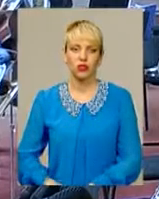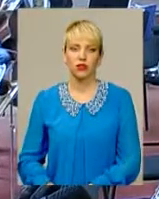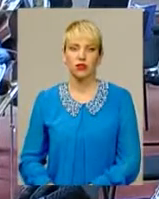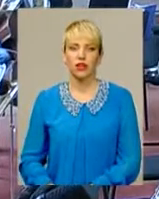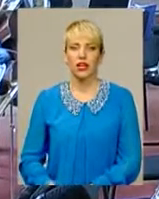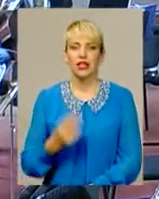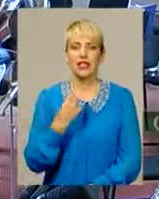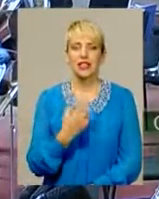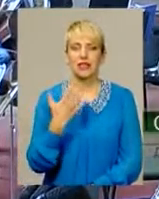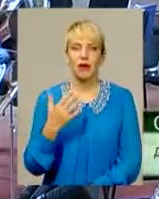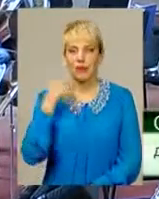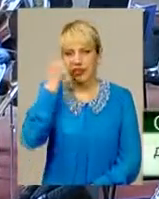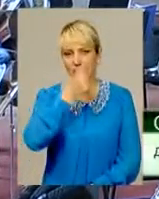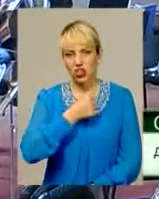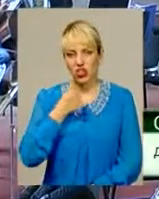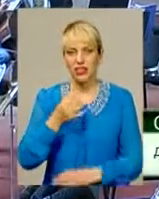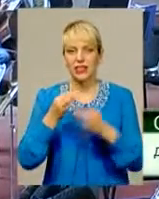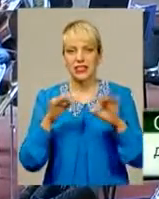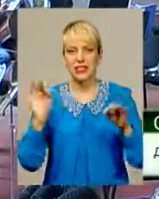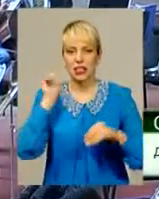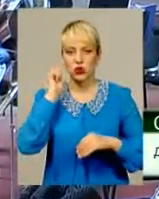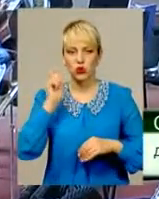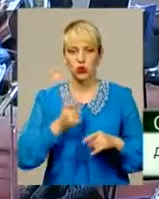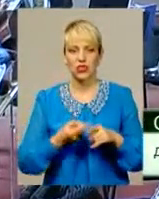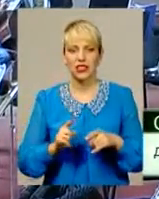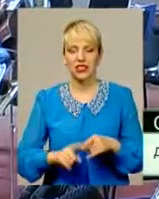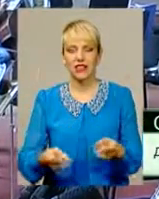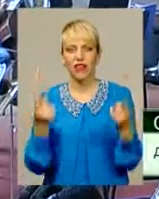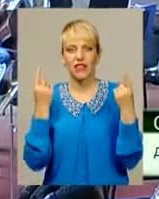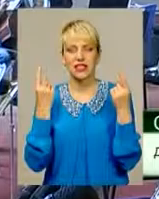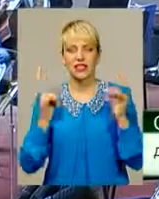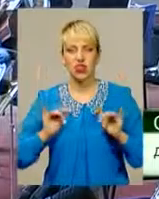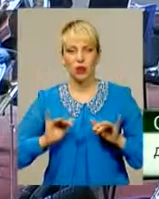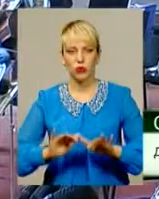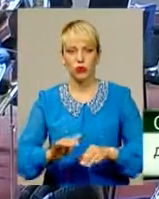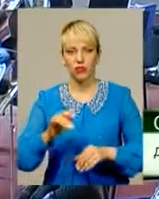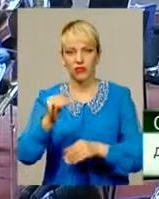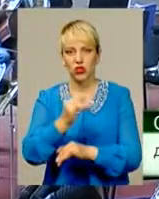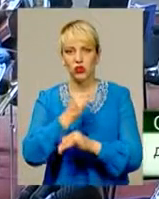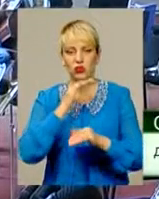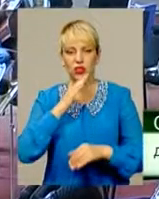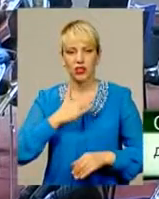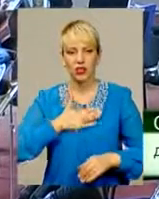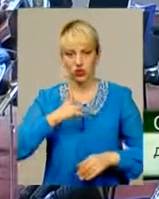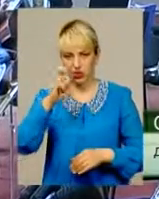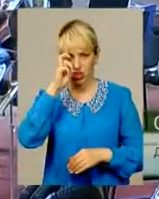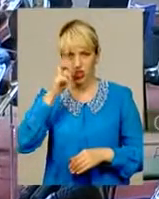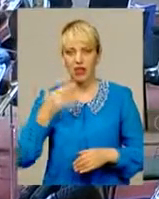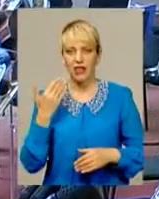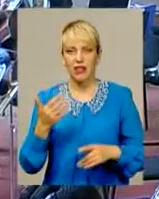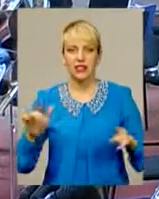25-та річниця Незалежності України – це дуже визначна подія в історії нашої держави, в її